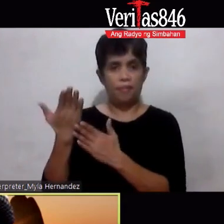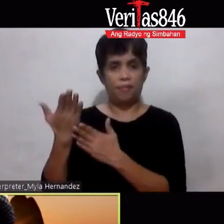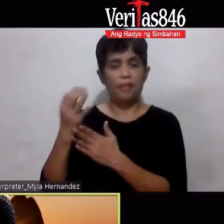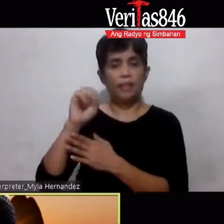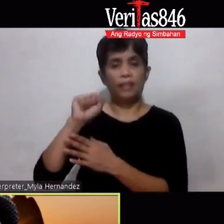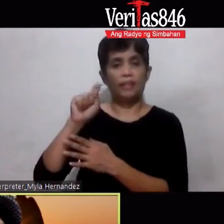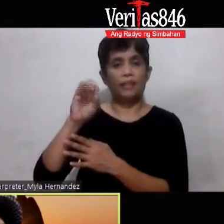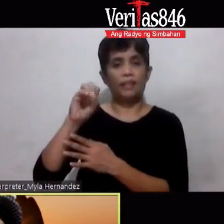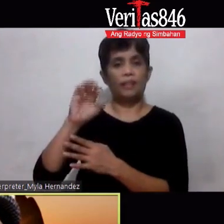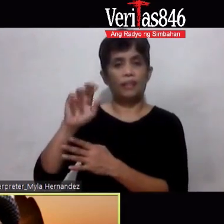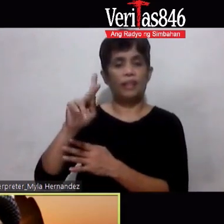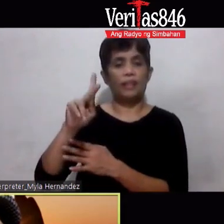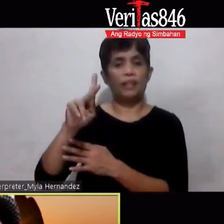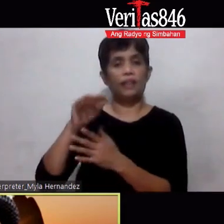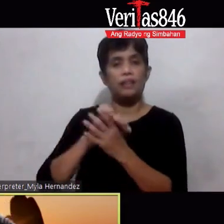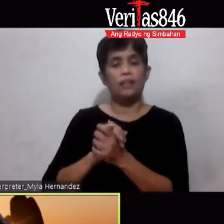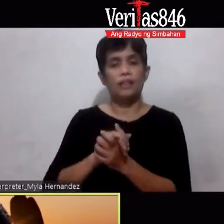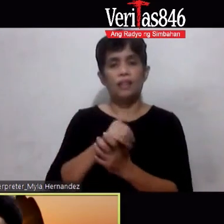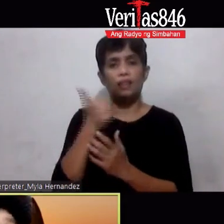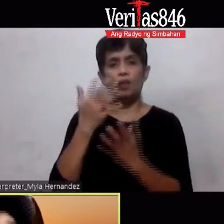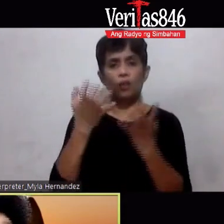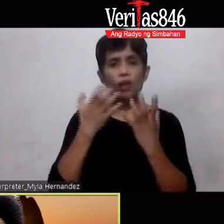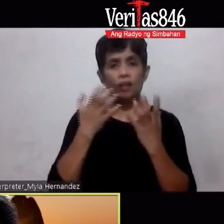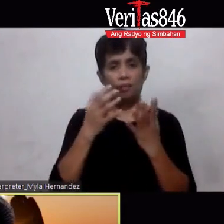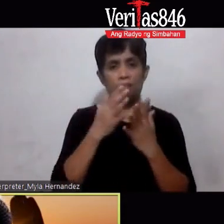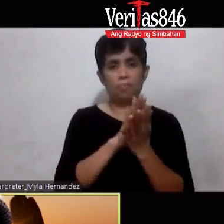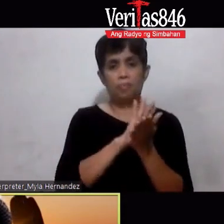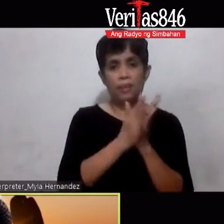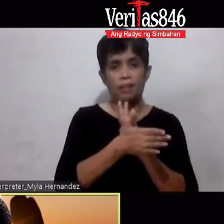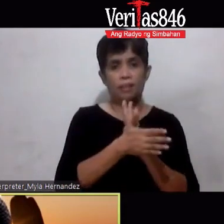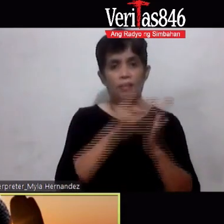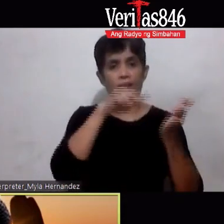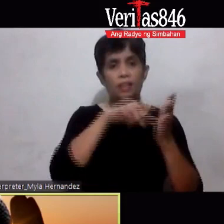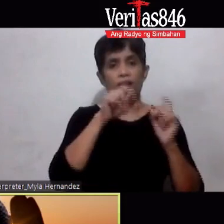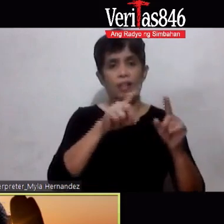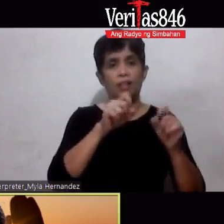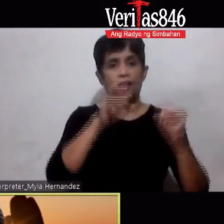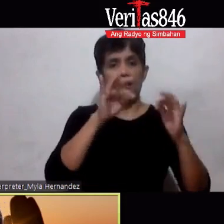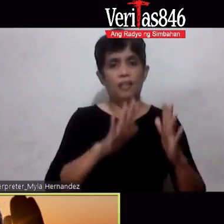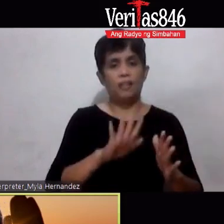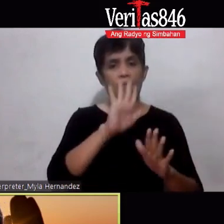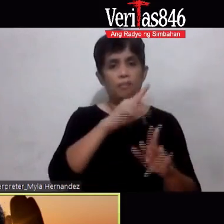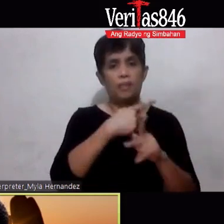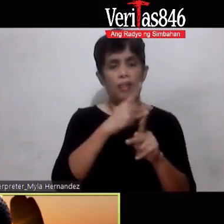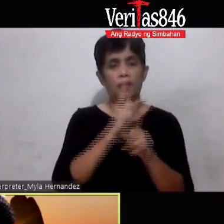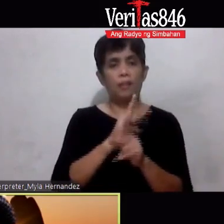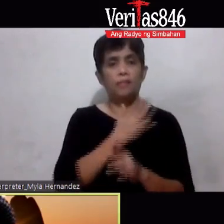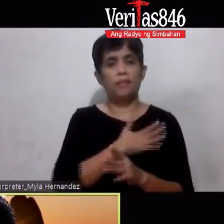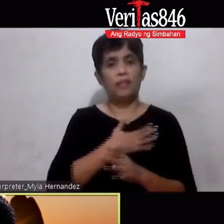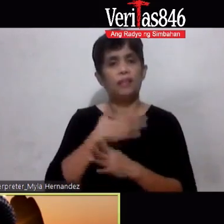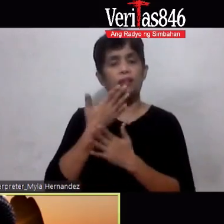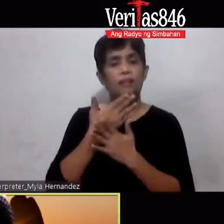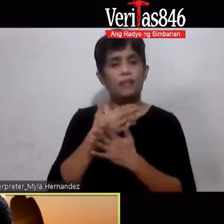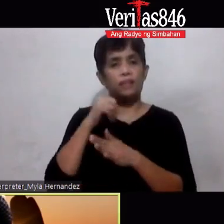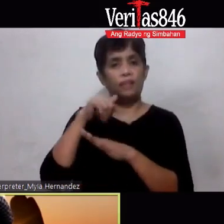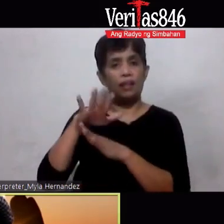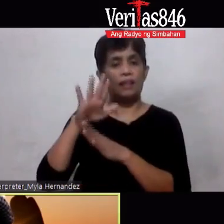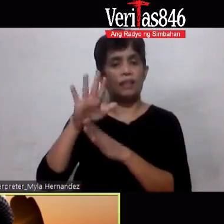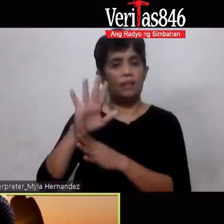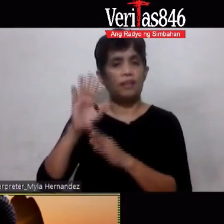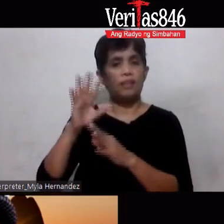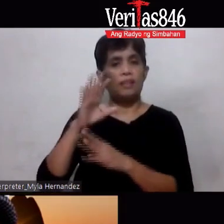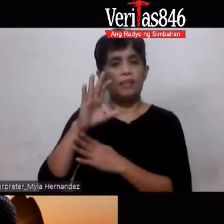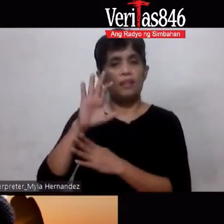malaman natin tapos na-is ko pong maging reseller ng inyong produkto pakisend lang po sell number 75 years old na po siya